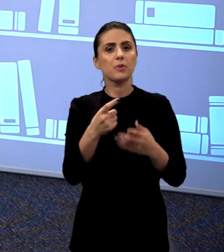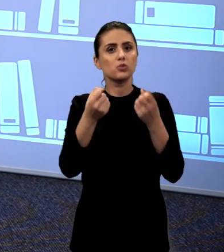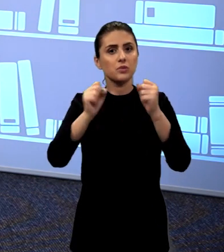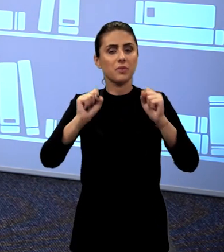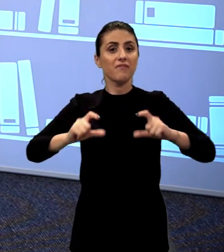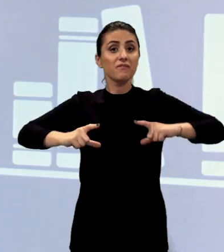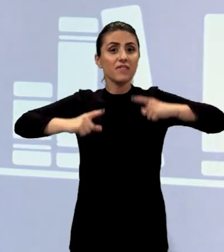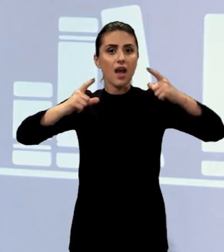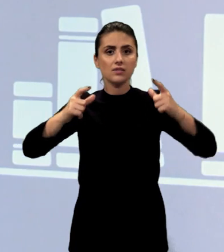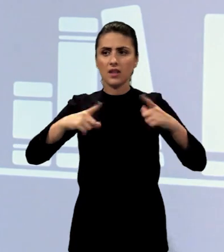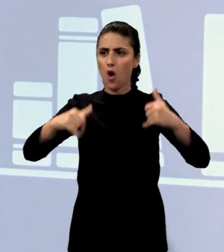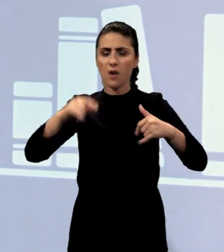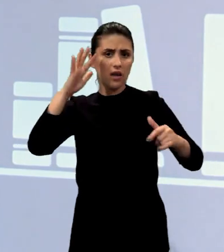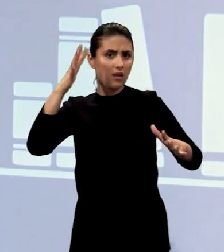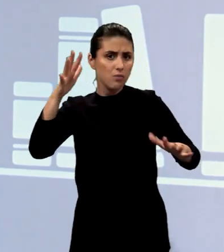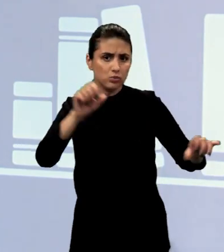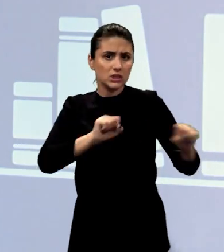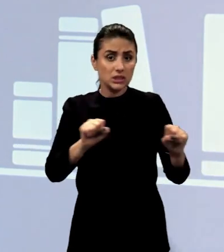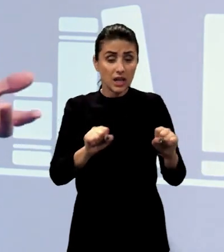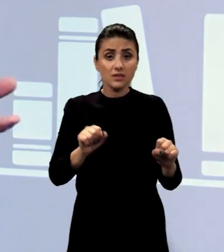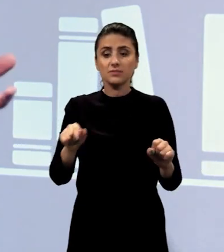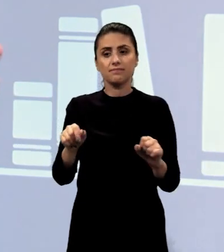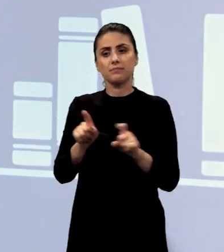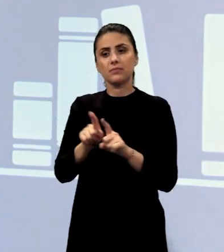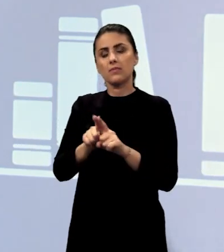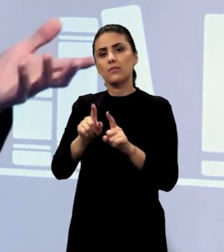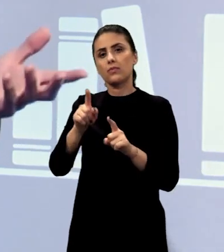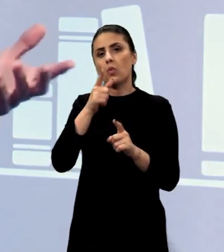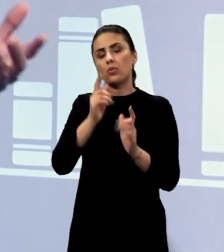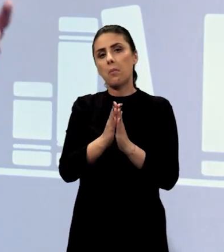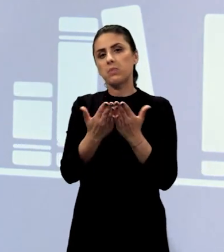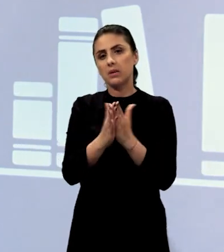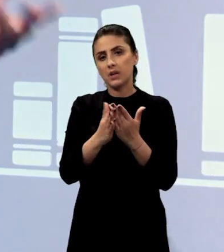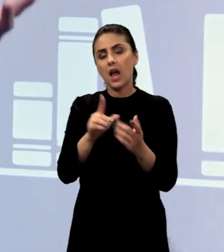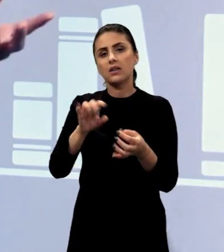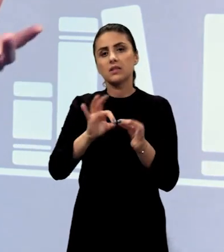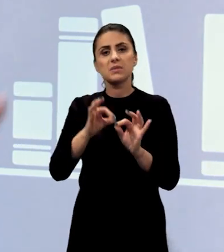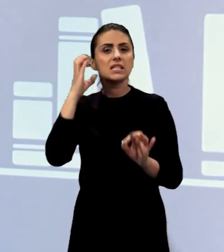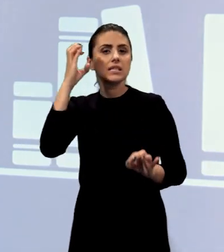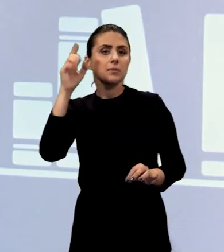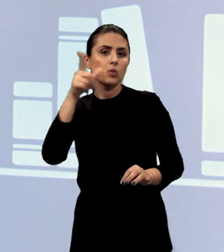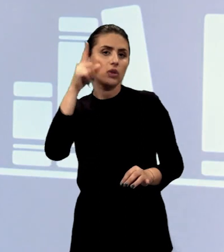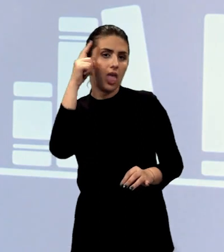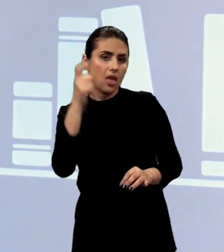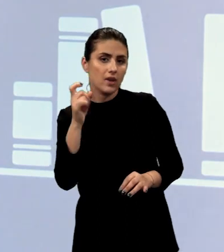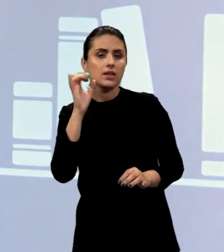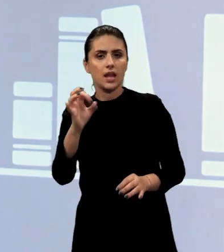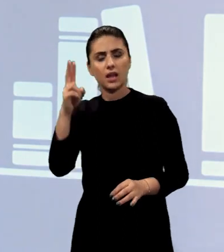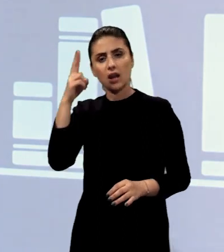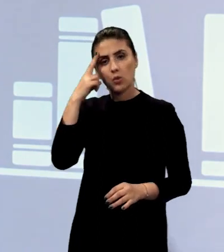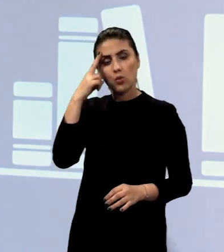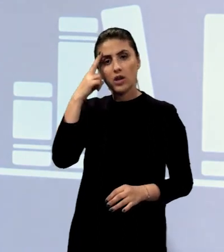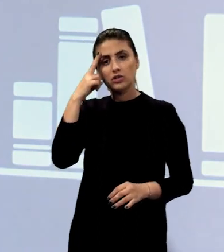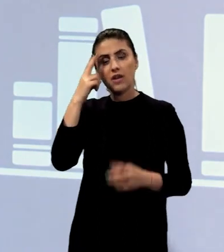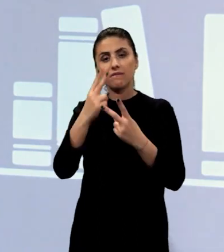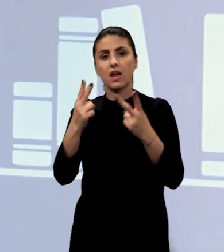societății de azi. Ea pledează pentru sabatul evreiesc, cel biblic, adică sâmbăta, chiar dacă recunoaște valoarea